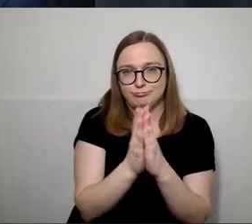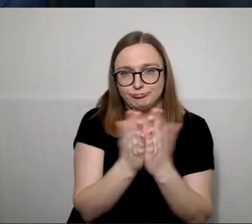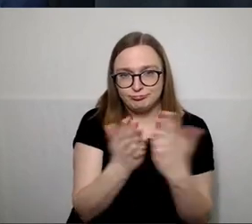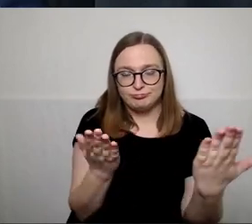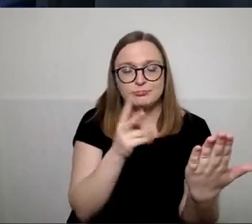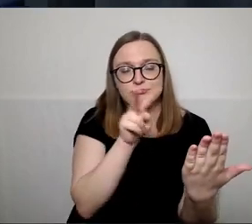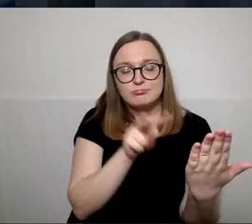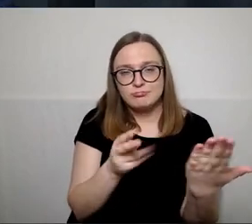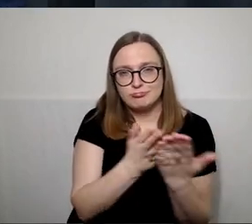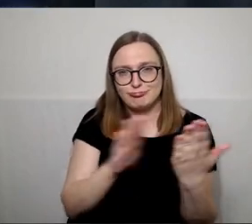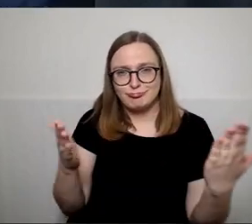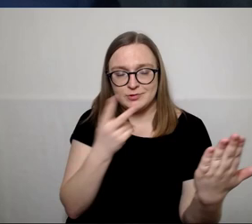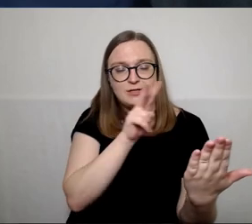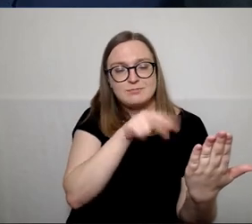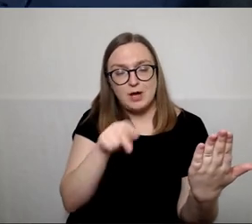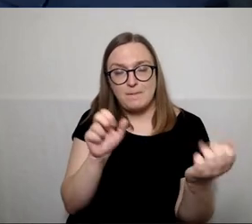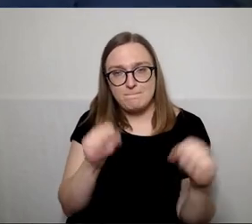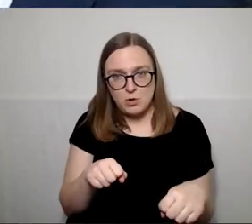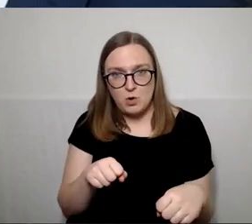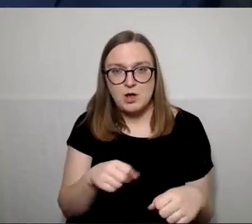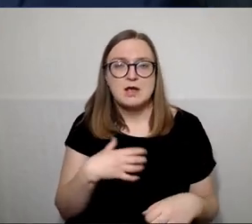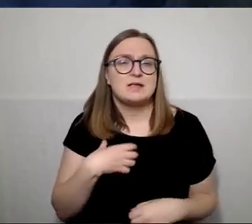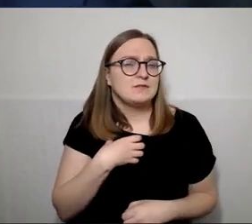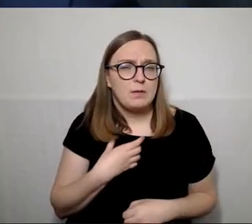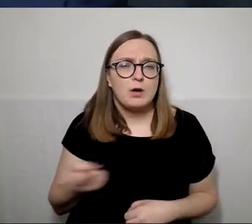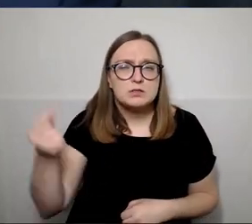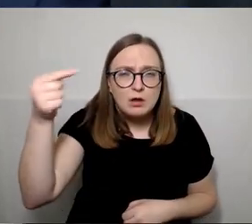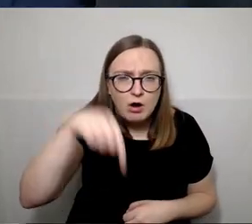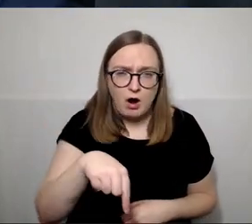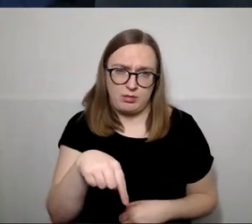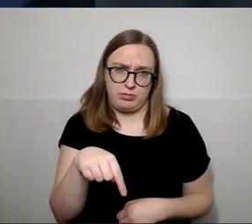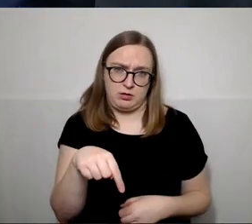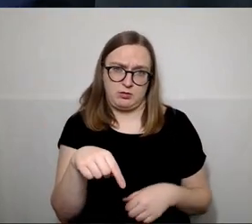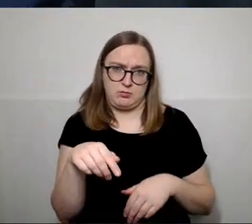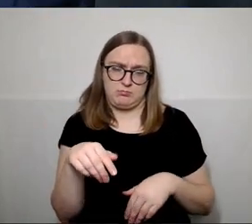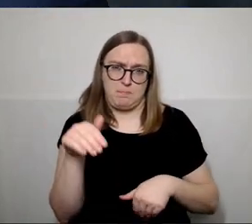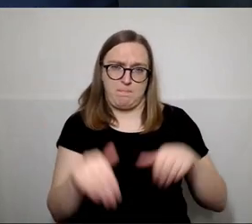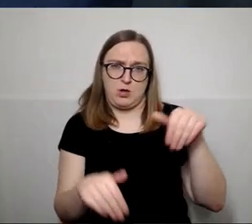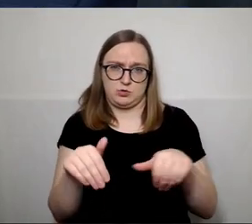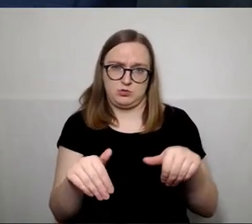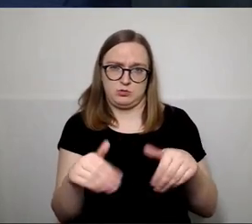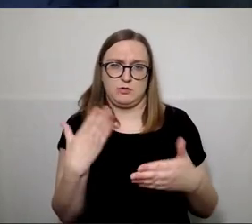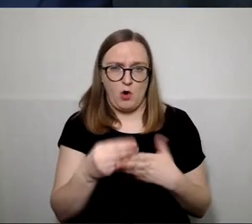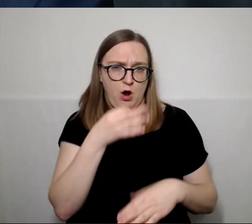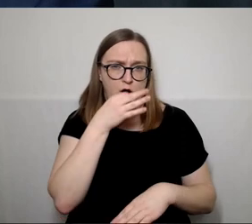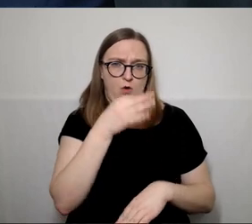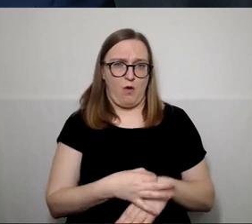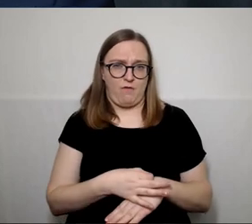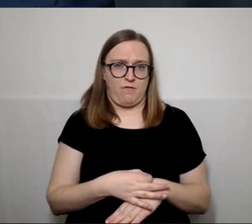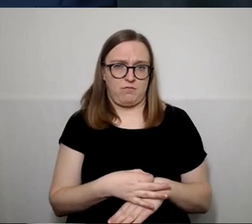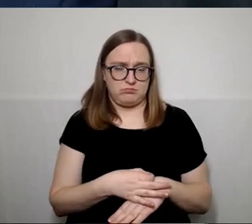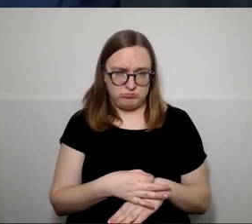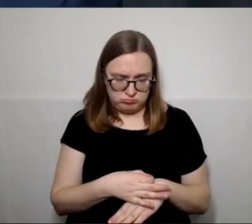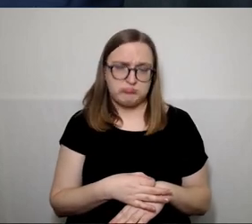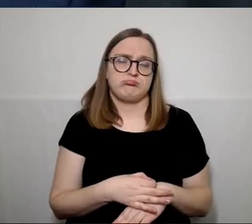svarbiausiai tai yra ateit, ateit, atiduot savo pilietinę pareigą, savo balsą už